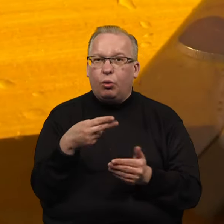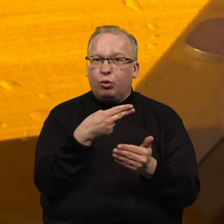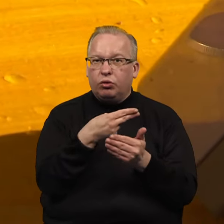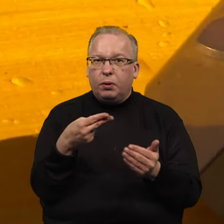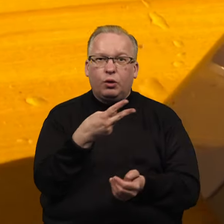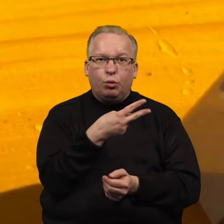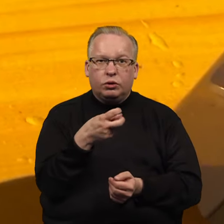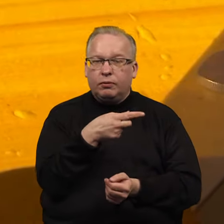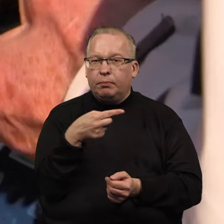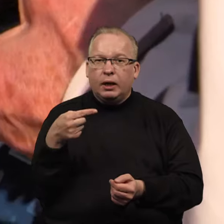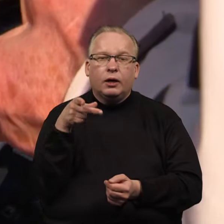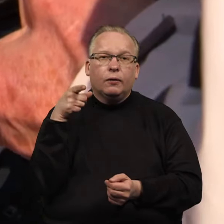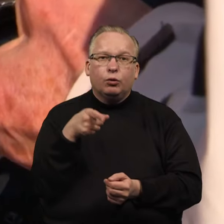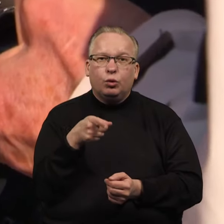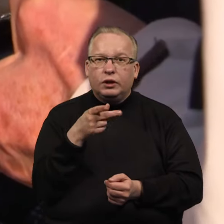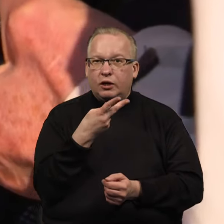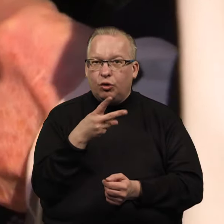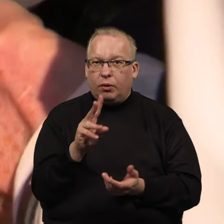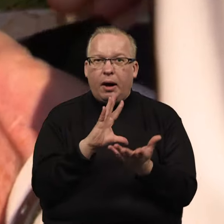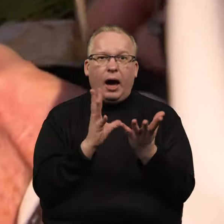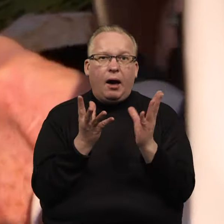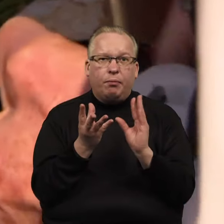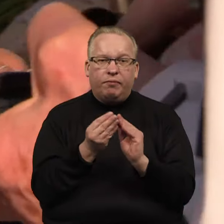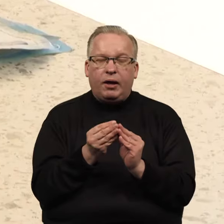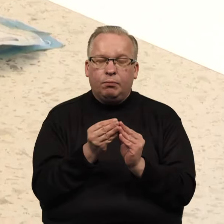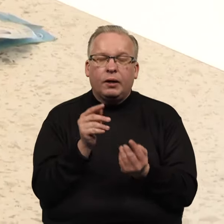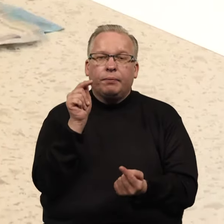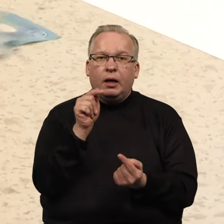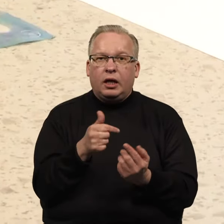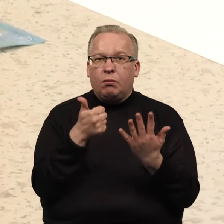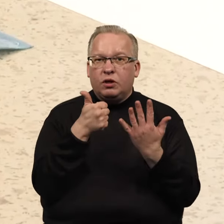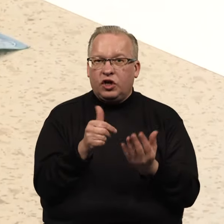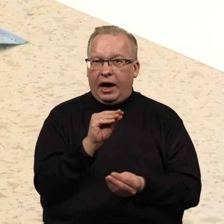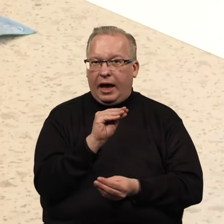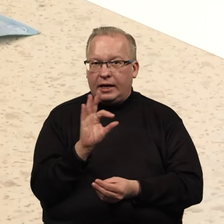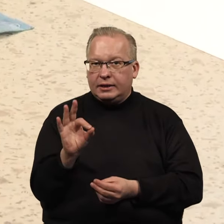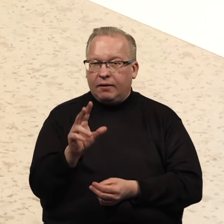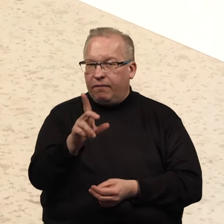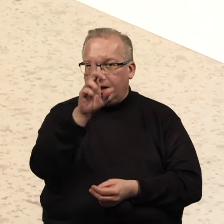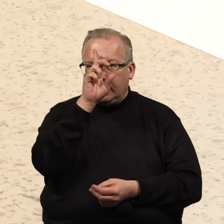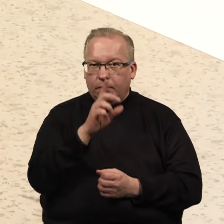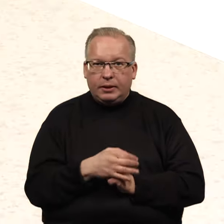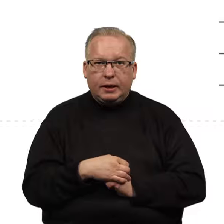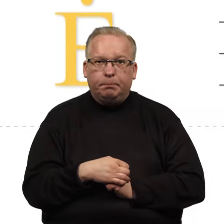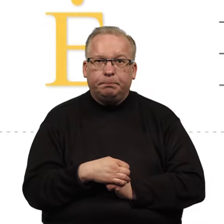nuo 200 iki 1000 eurų. Apvalinimas jau taikomas šešiose ES valstybėse.